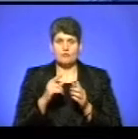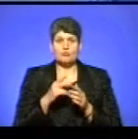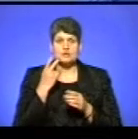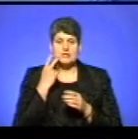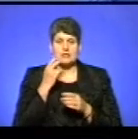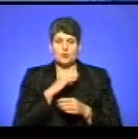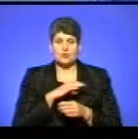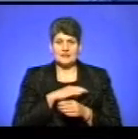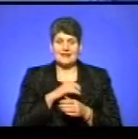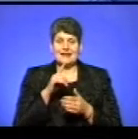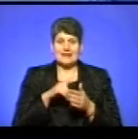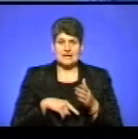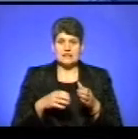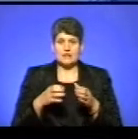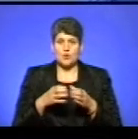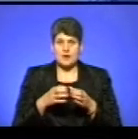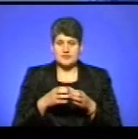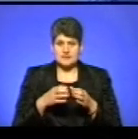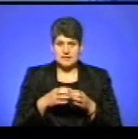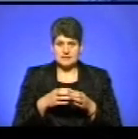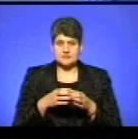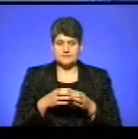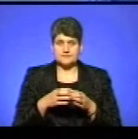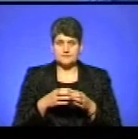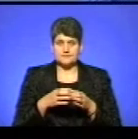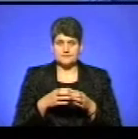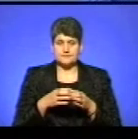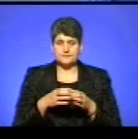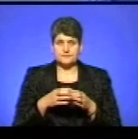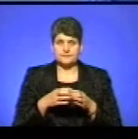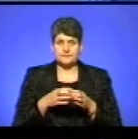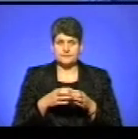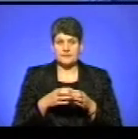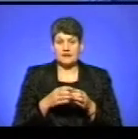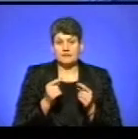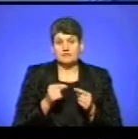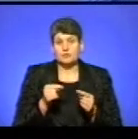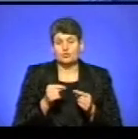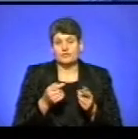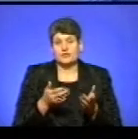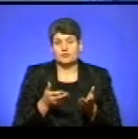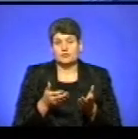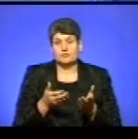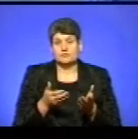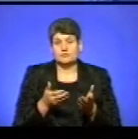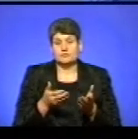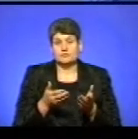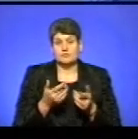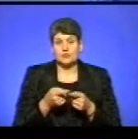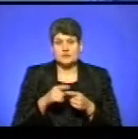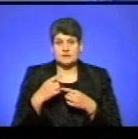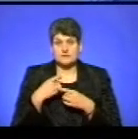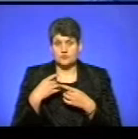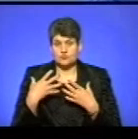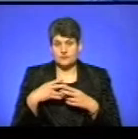релігійній організації Почаївської світовиспанської лаврики. Відповідно, оце урочисто